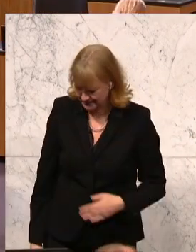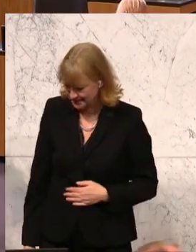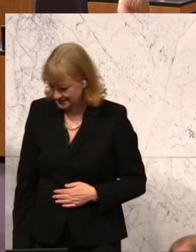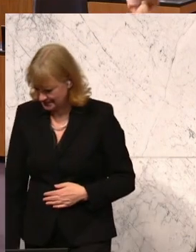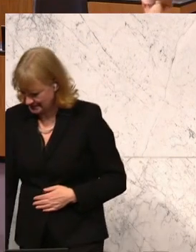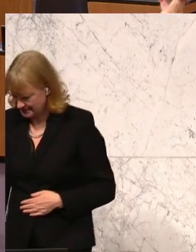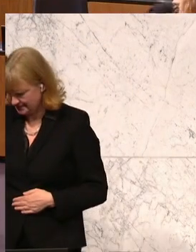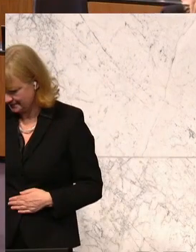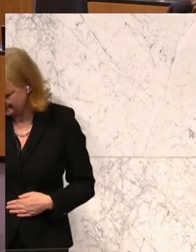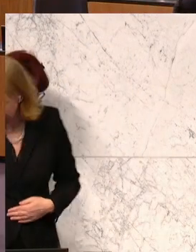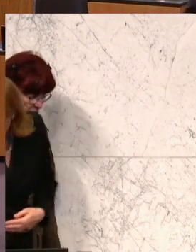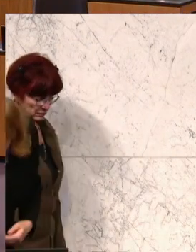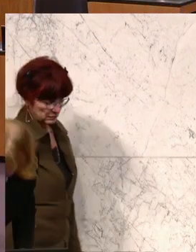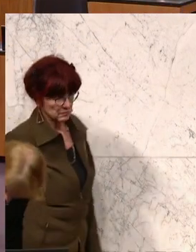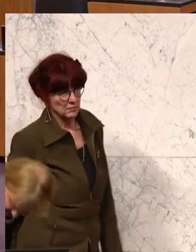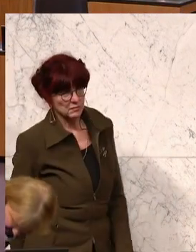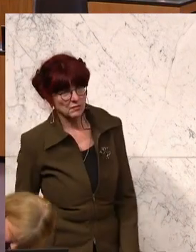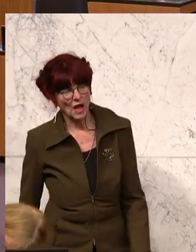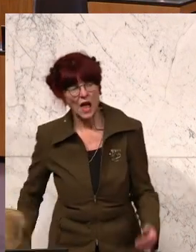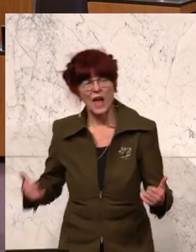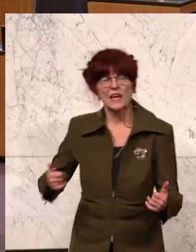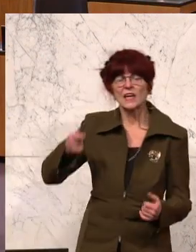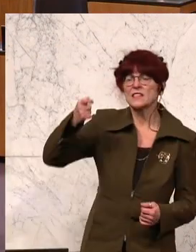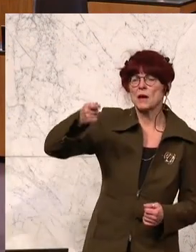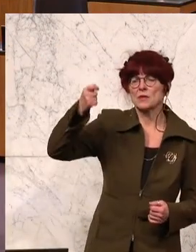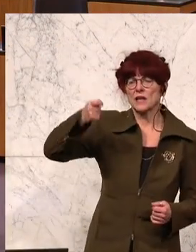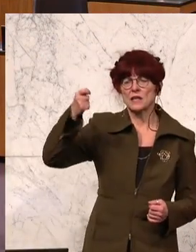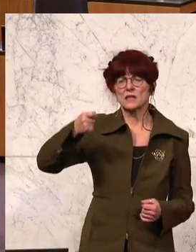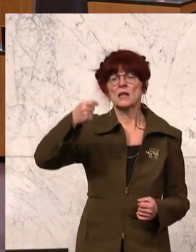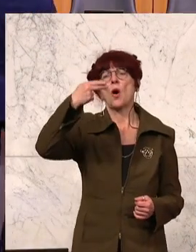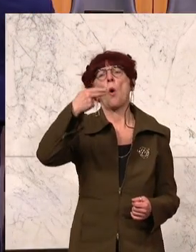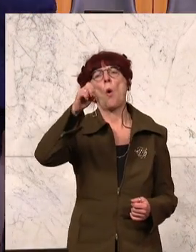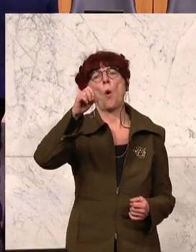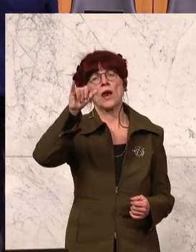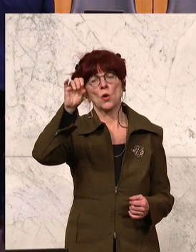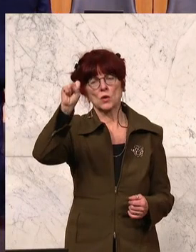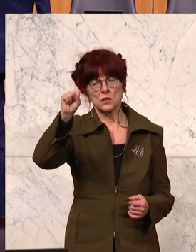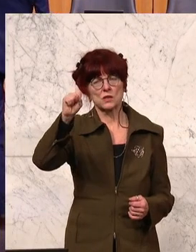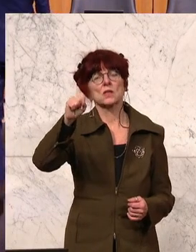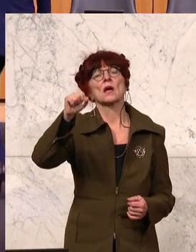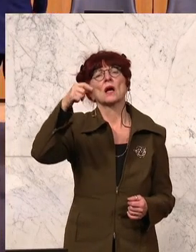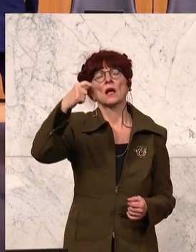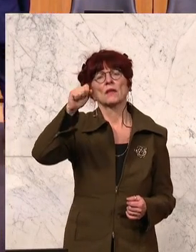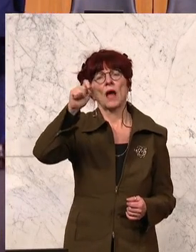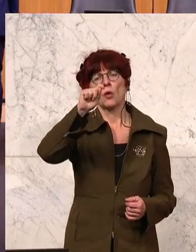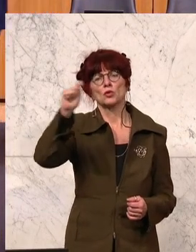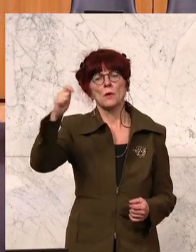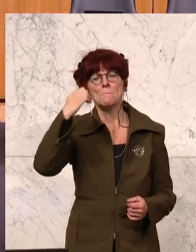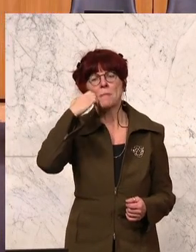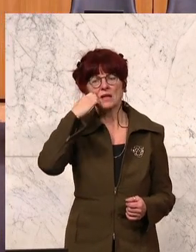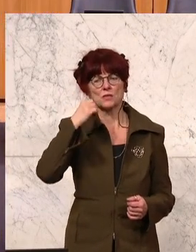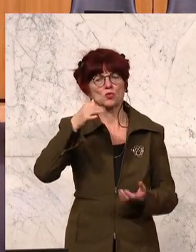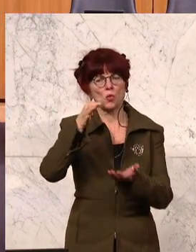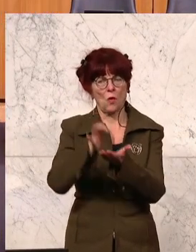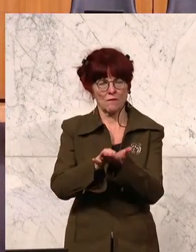Eva-Maria Himmelbauer, die Sprecherin für Digitalisierung, Telekommunikation und Netzpolitik